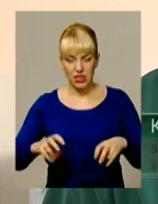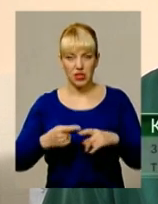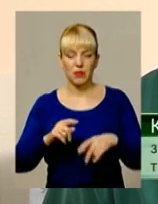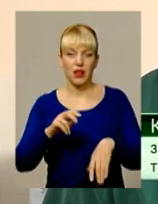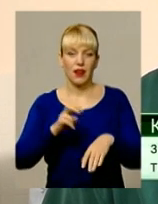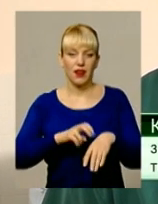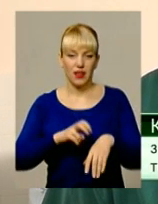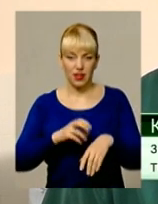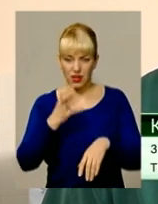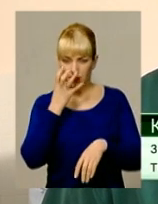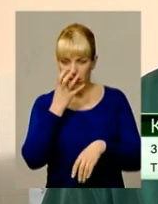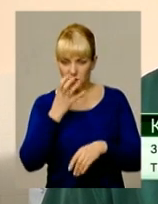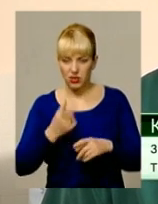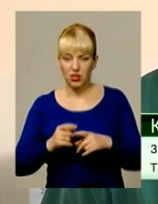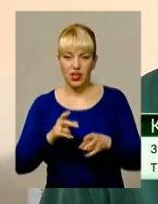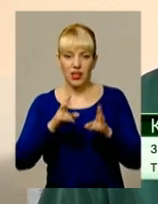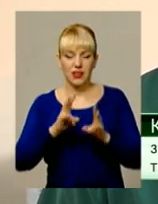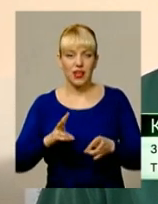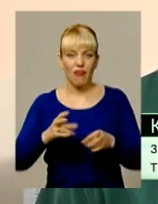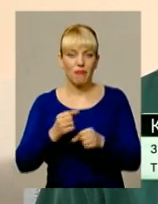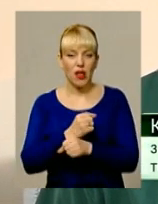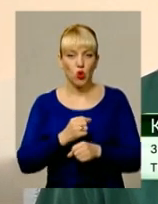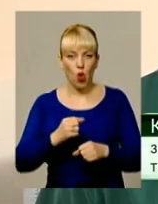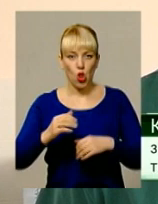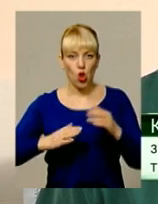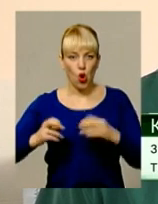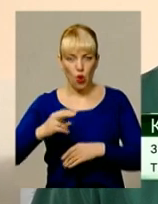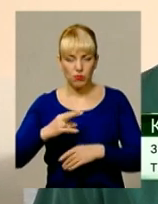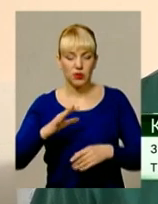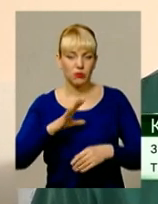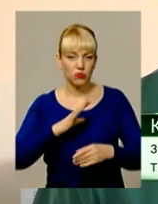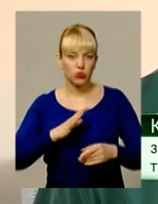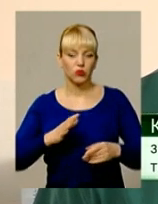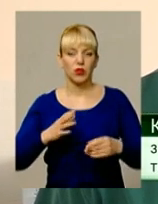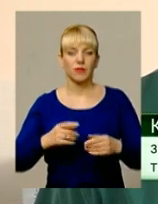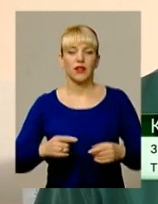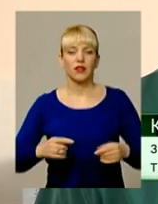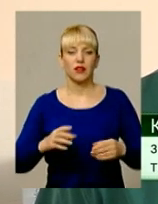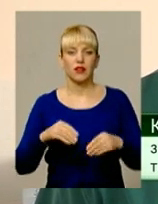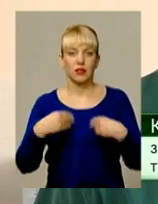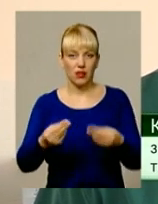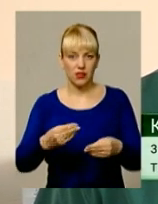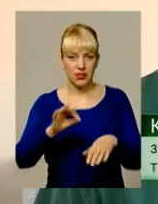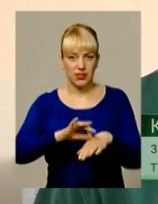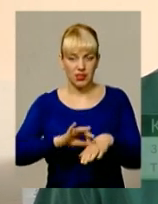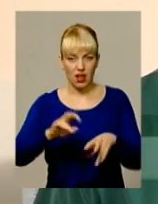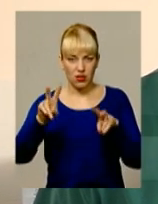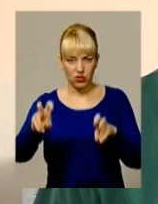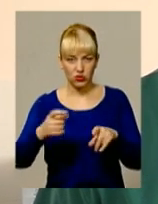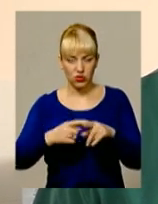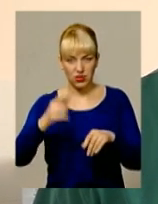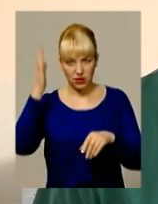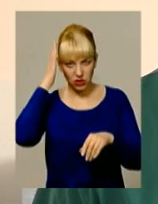анестезіологом, торакальним хірургом, травматологом. Був постановний слідуючий діагноз. Закрита